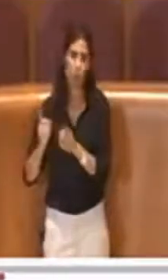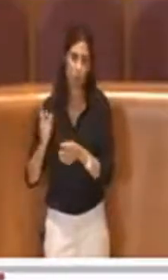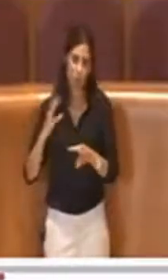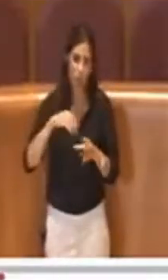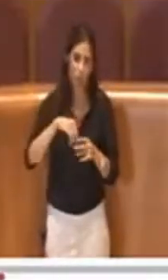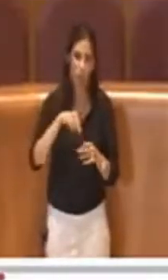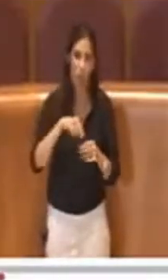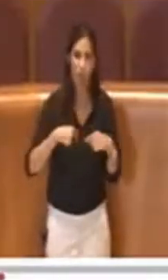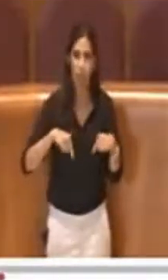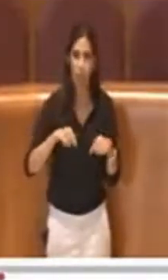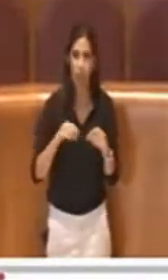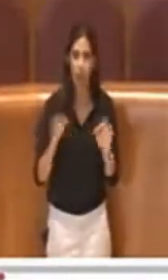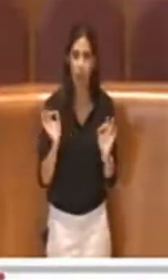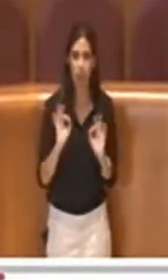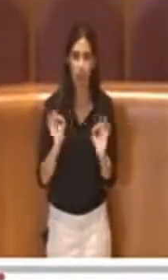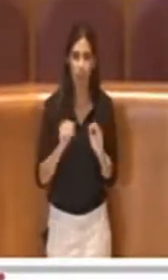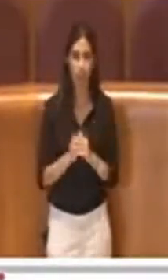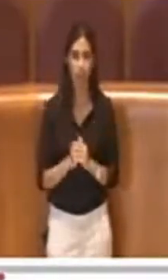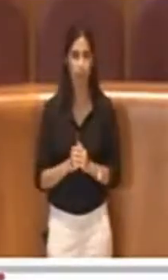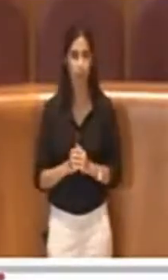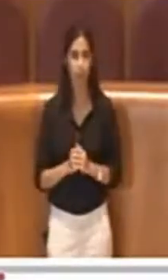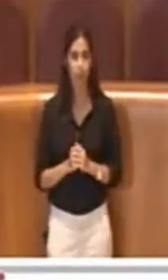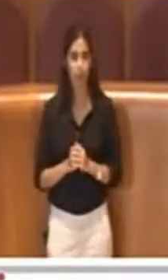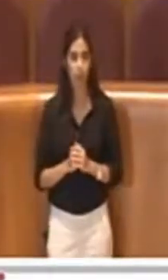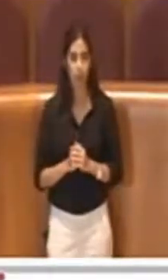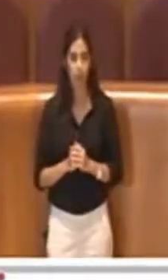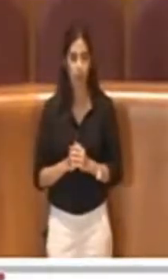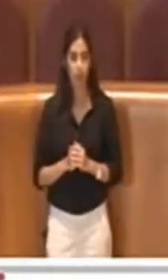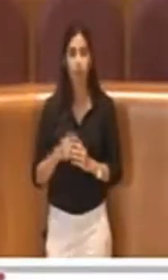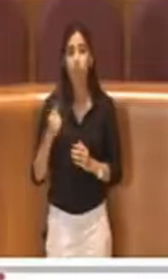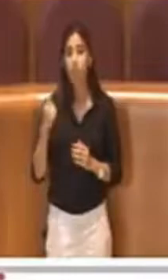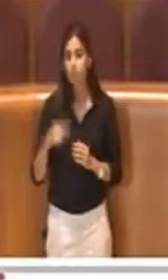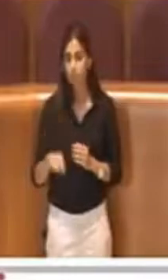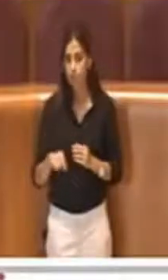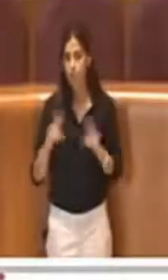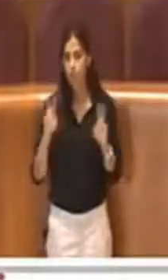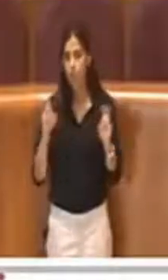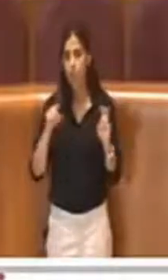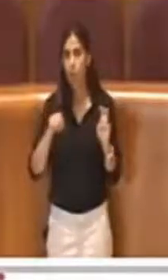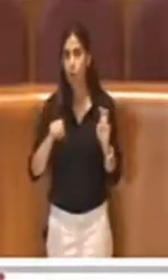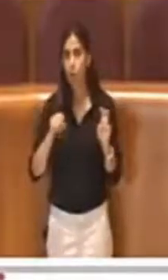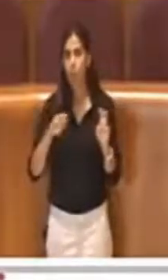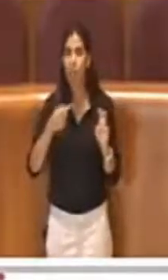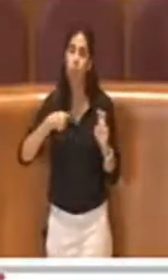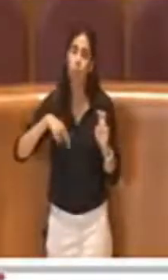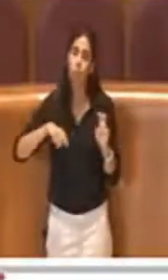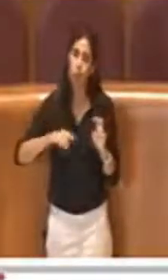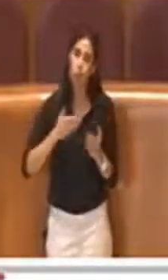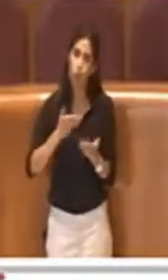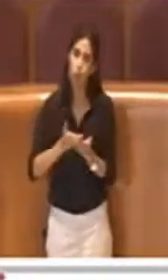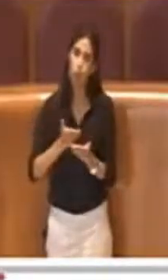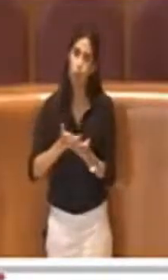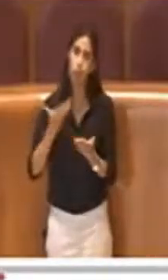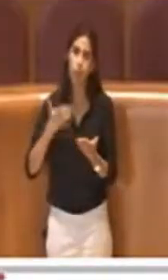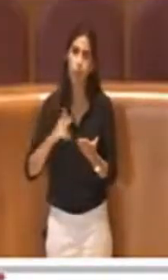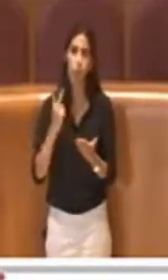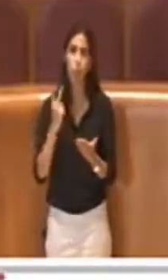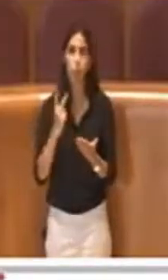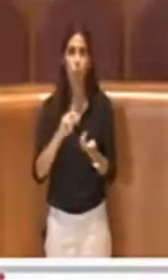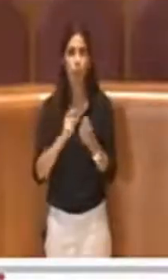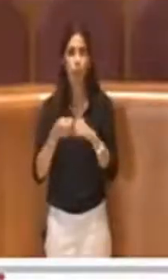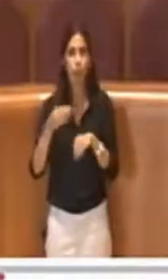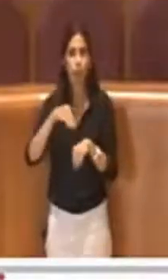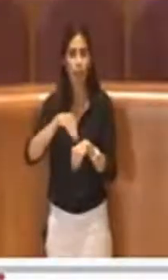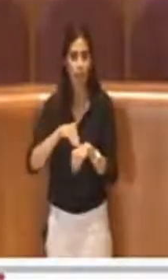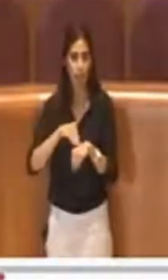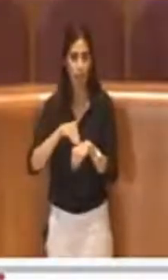commissione. Perciò su questo Presidente noi abbiamo presentato anche due emendamenti, sono state inviate